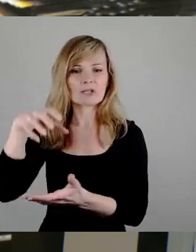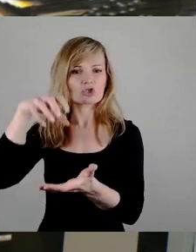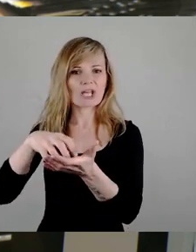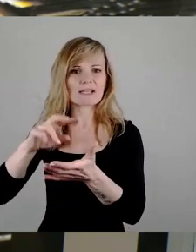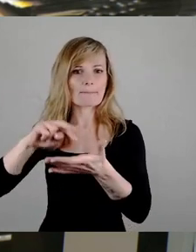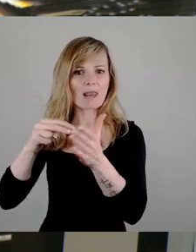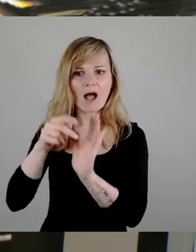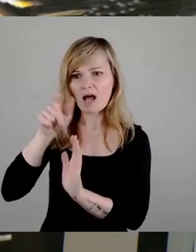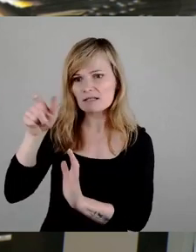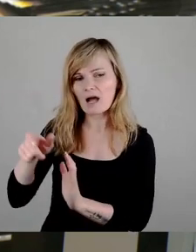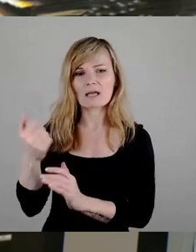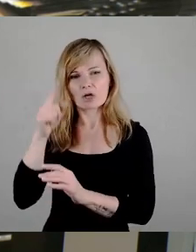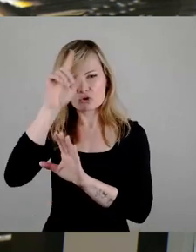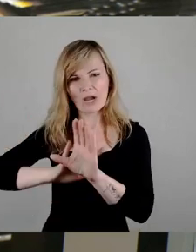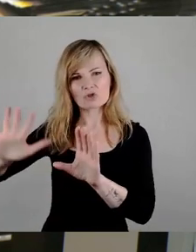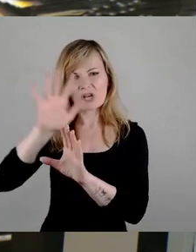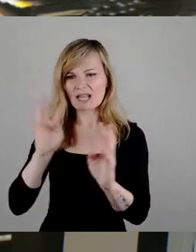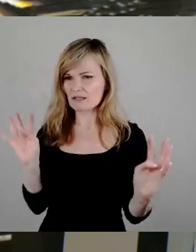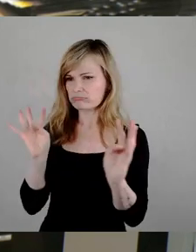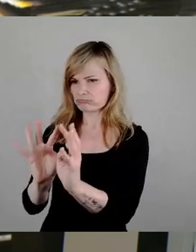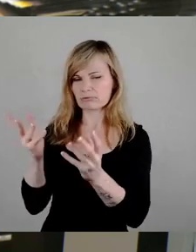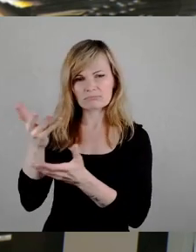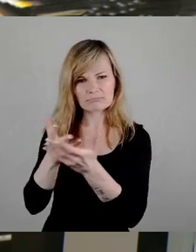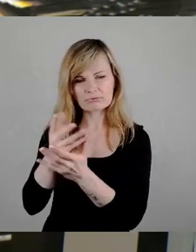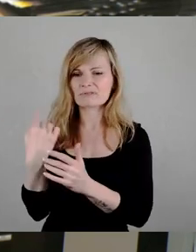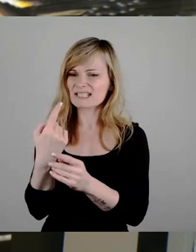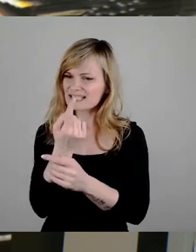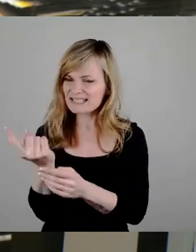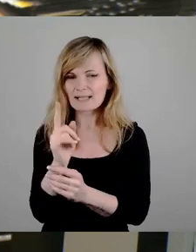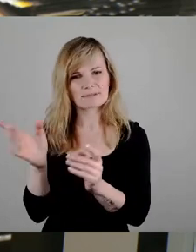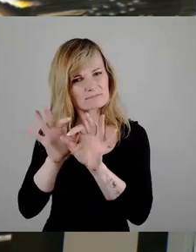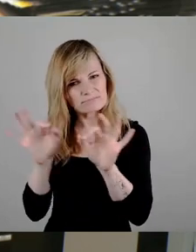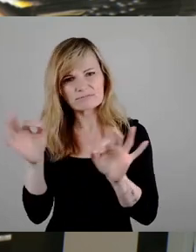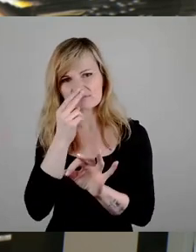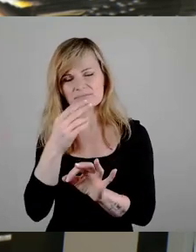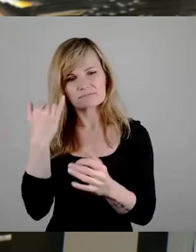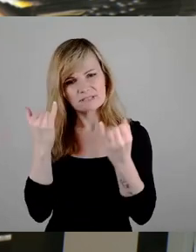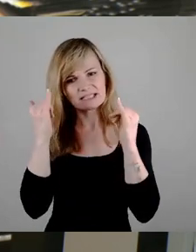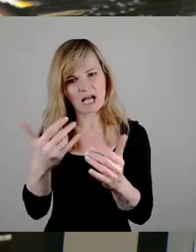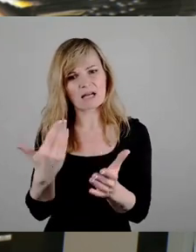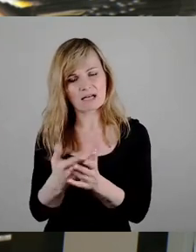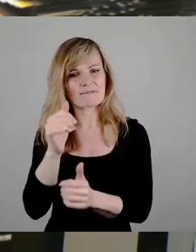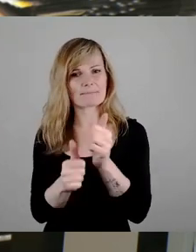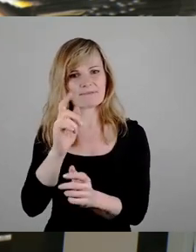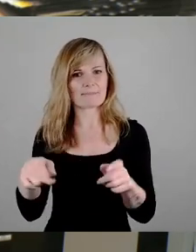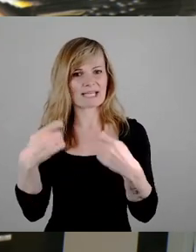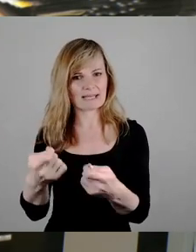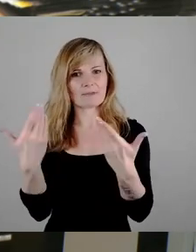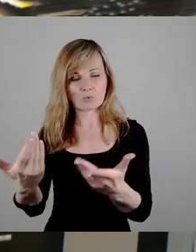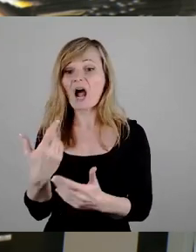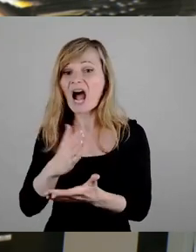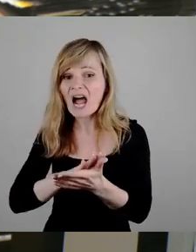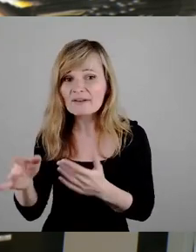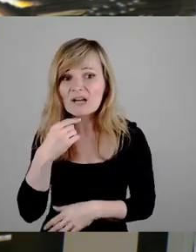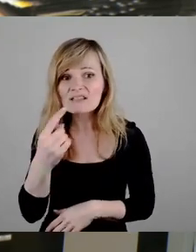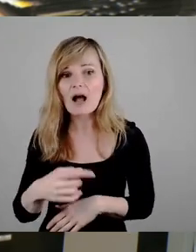aus ganz Deutschland. Und die haben sich sehr deutlich dafür entschieden, für dieses Wettbewerbsergebnis, dann einfach zu sagen, aber das